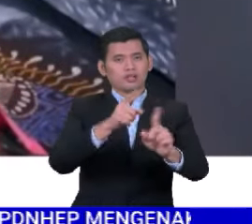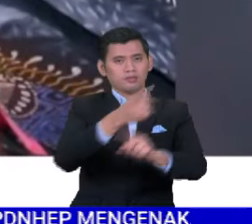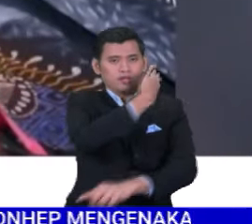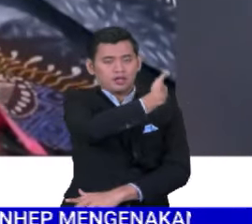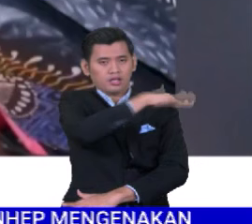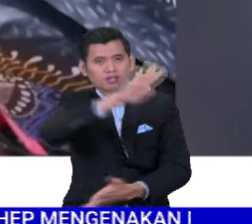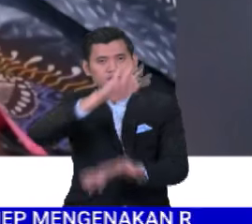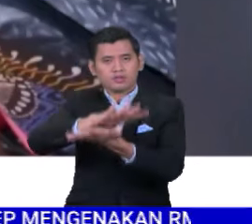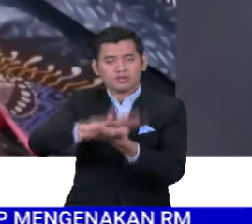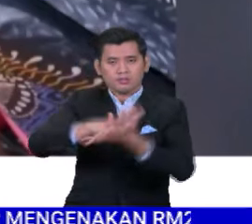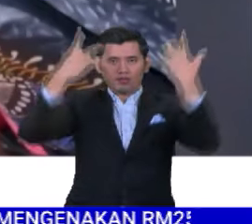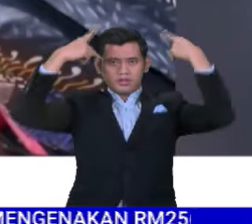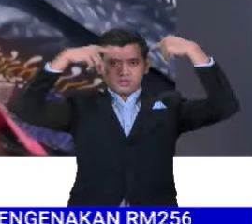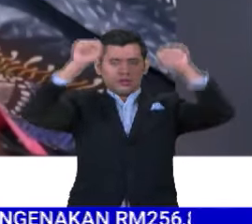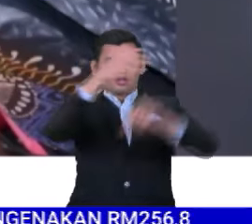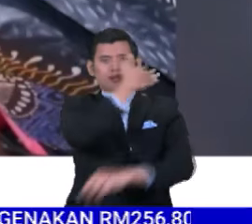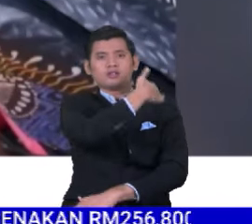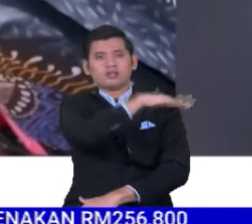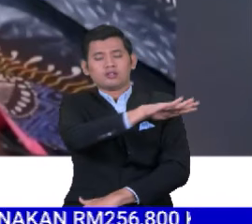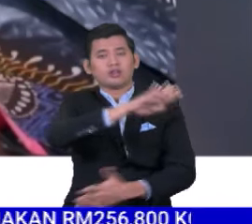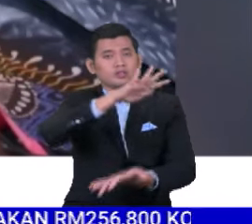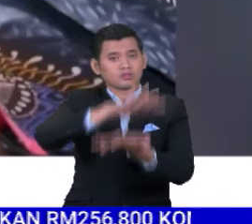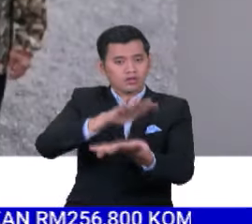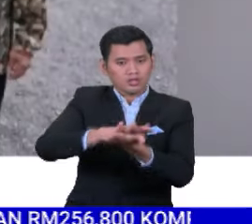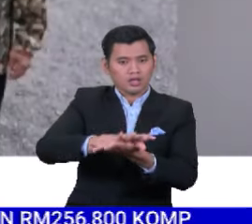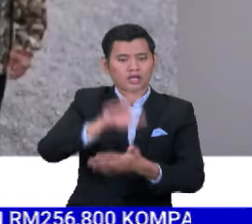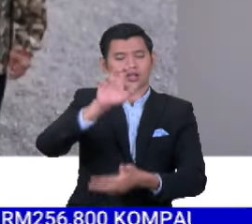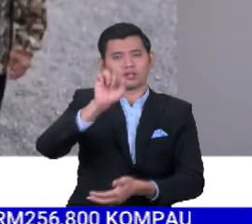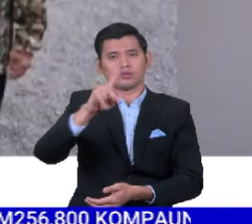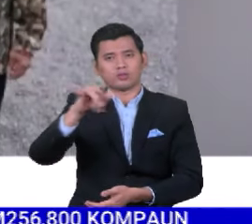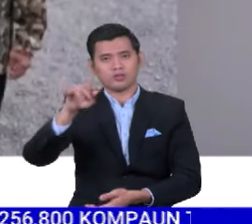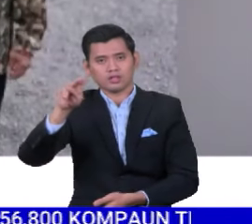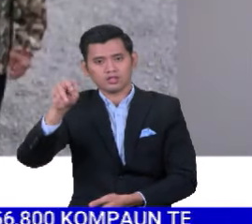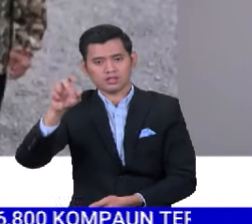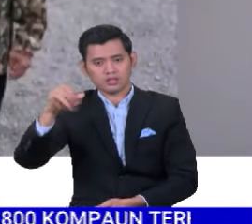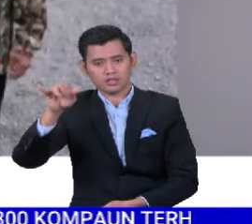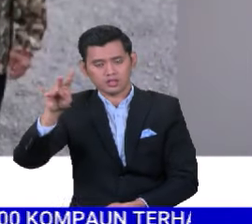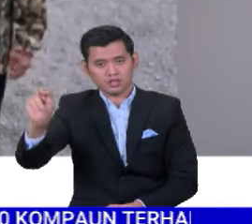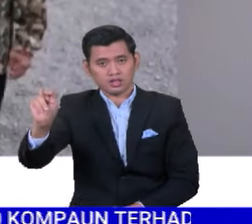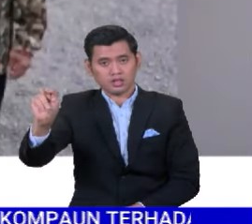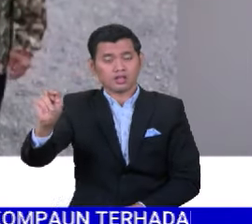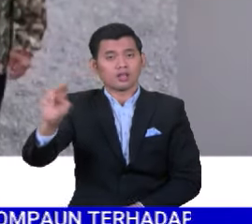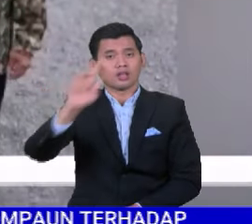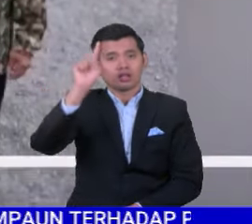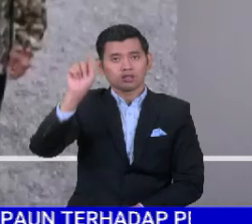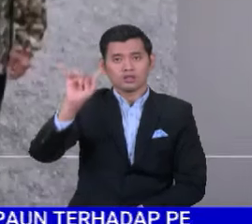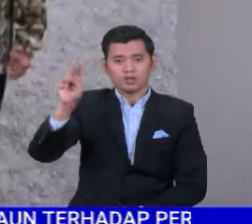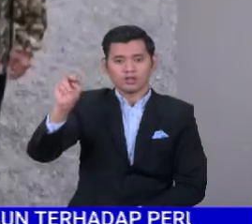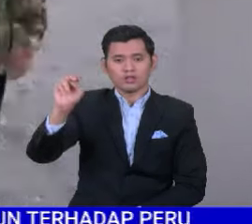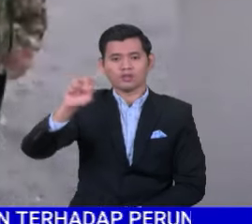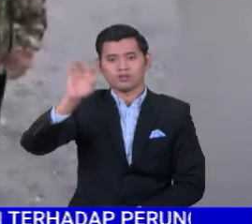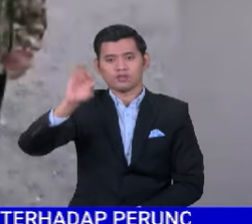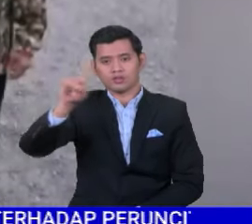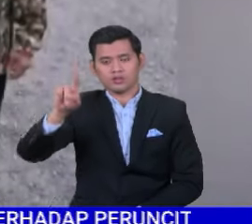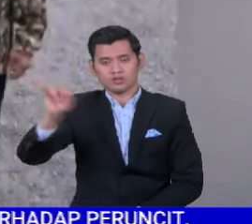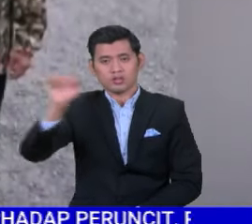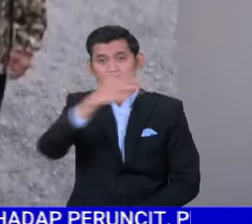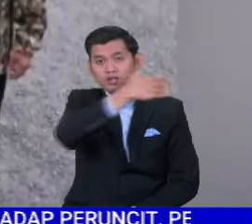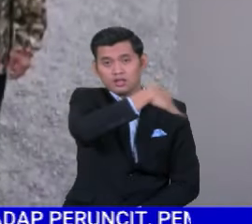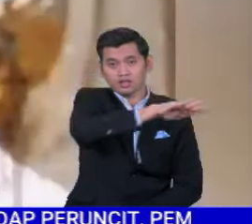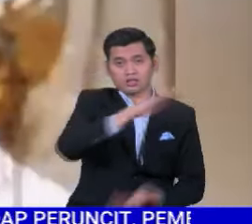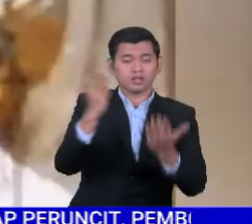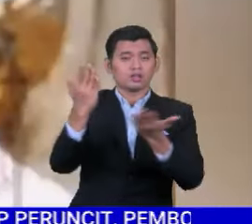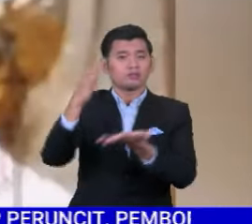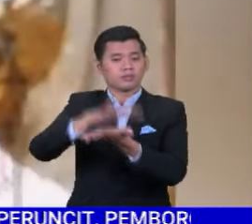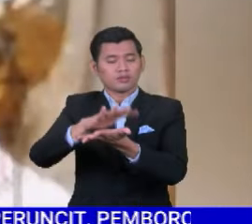melalui Presiden Alumni HSBM, Dato' S. Kula Segaran. Tun Ahmad Fuzi yang juga alumni sekolah berkenaan berharap